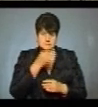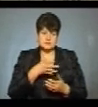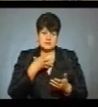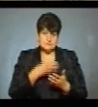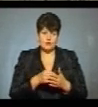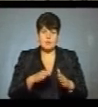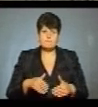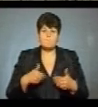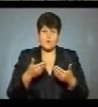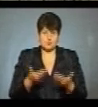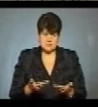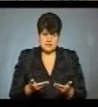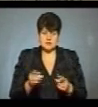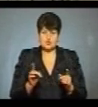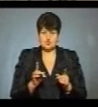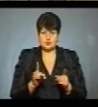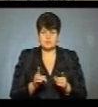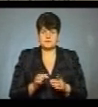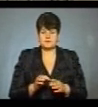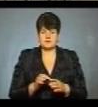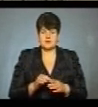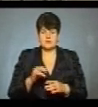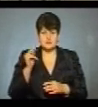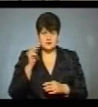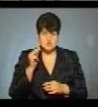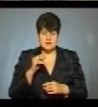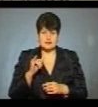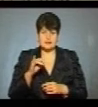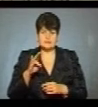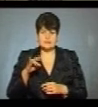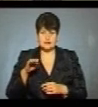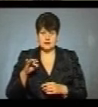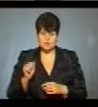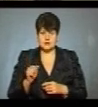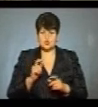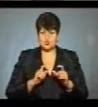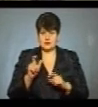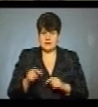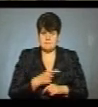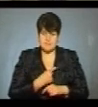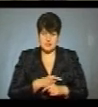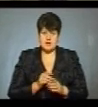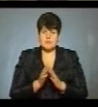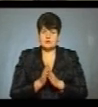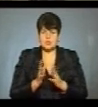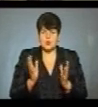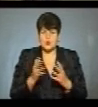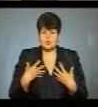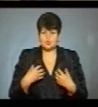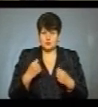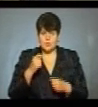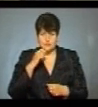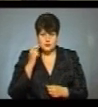пропозиції щодо проходження інтернатури студентами-медиками. Я би просила Міністерство охорони здоров'я